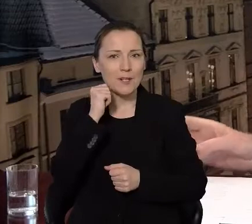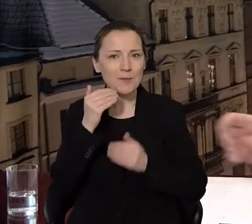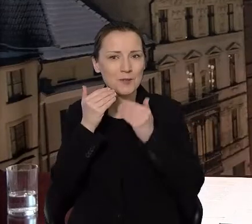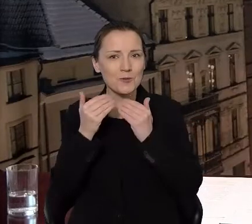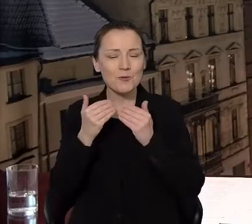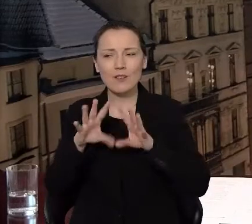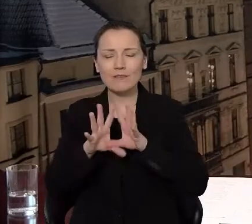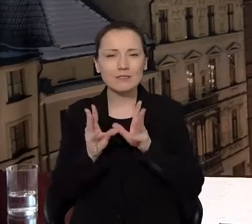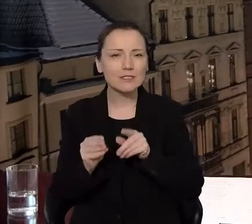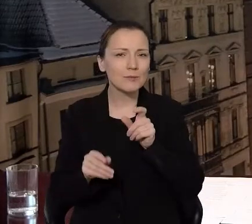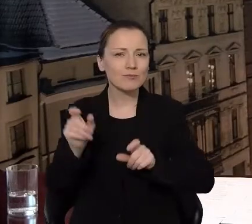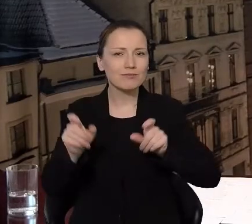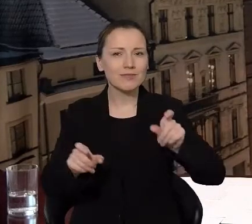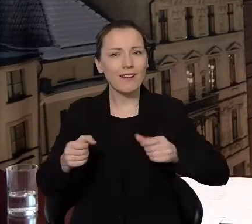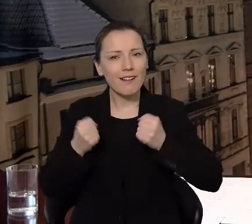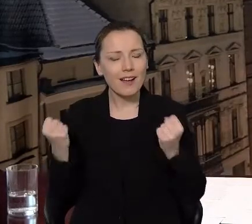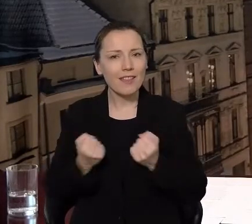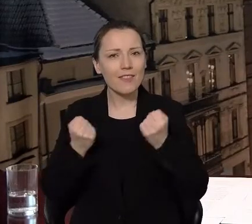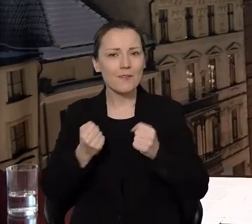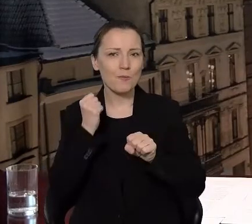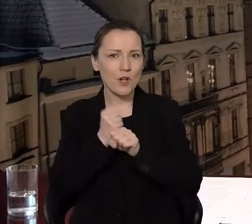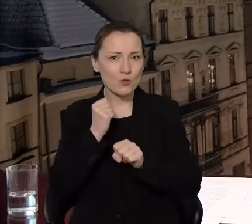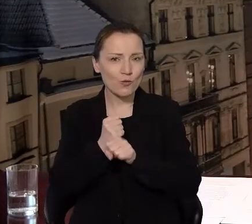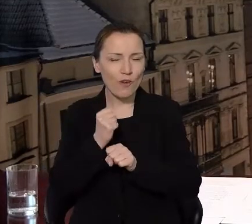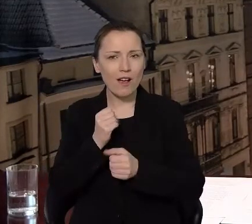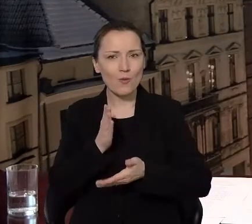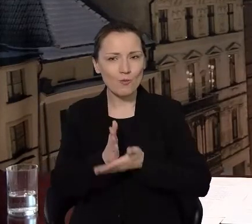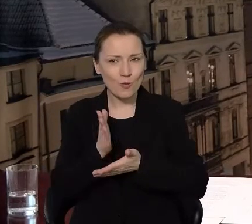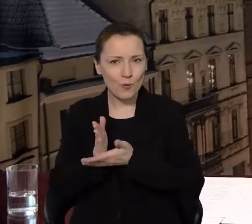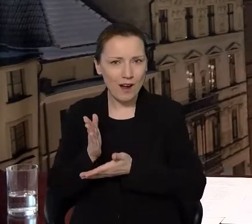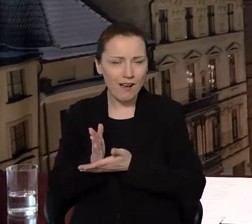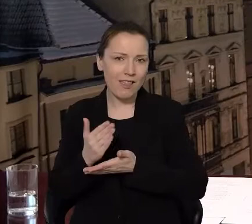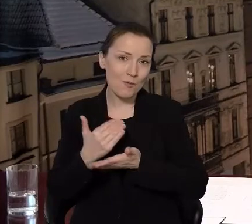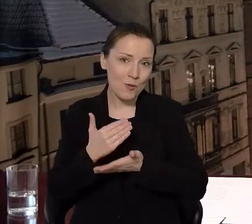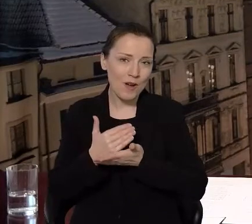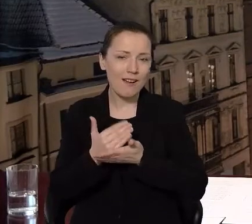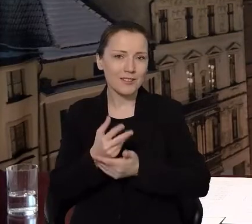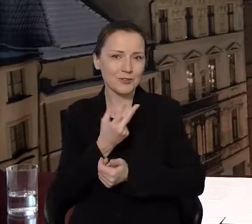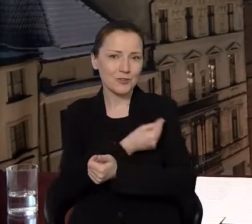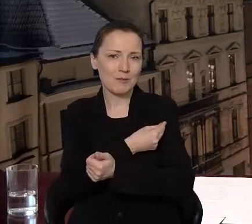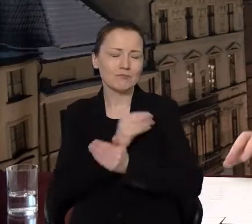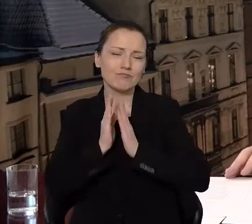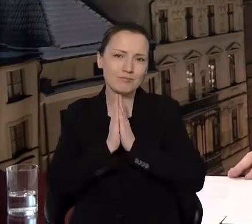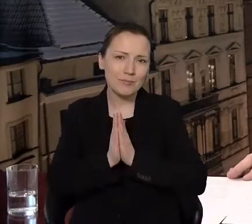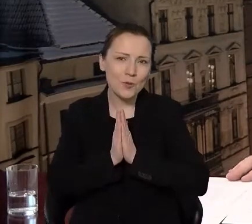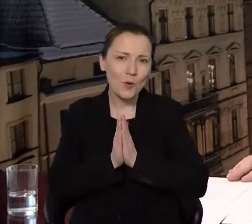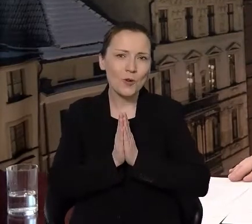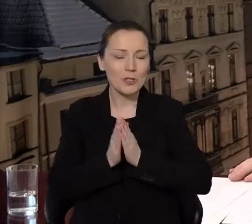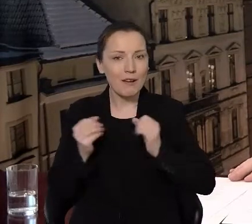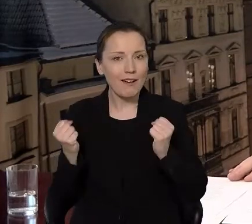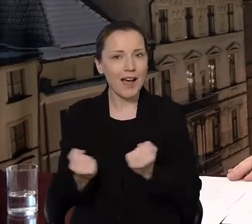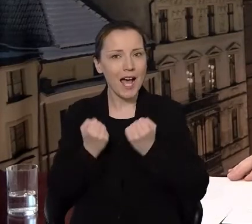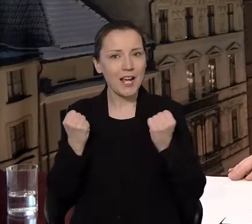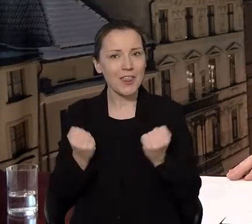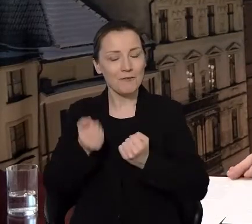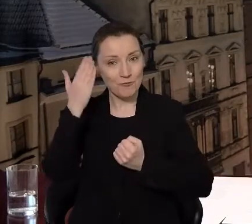wszystkim, którzy aktywnie pracowali i pomagali w roku ubiegłym przy szczepieniach. Proszę, żeby tej aktywności i